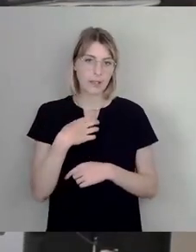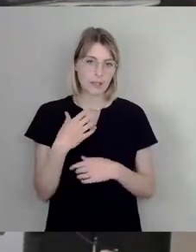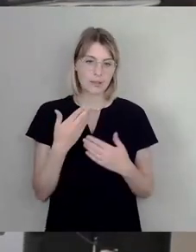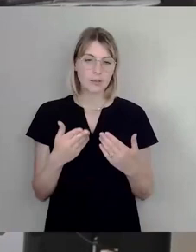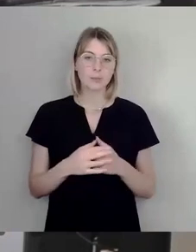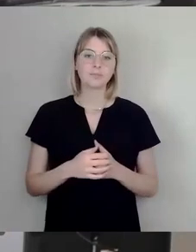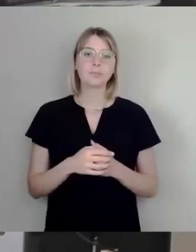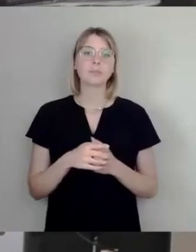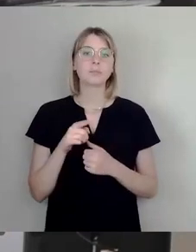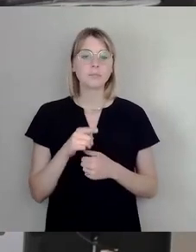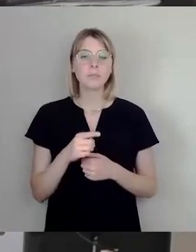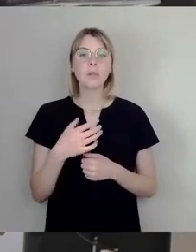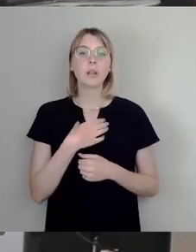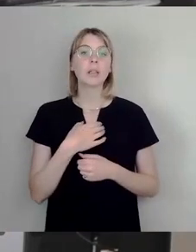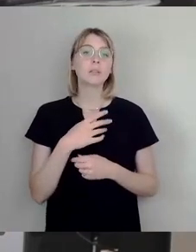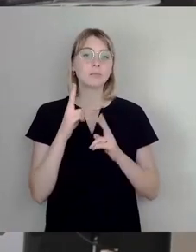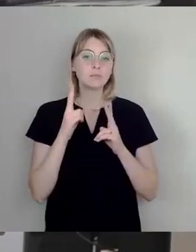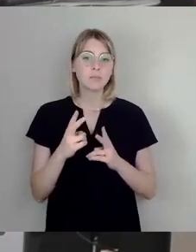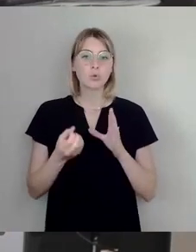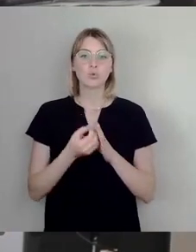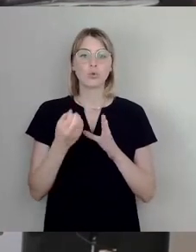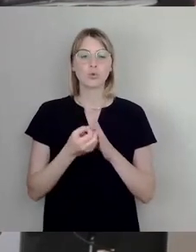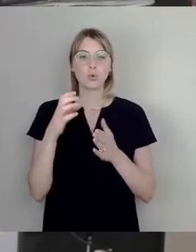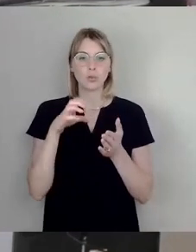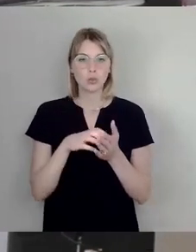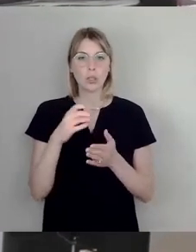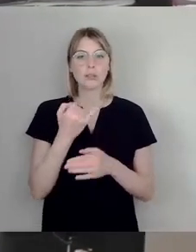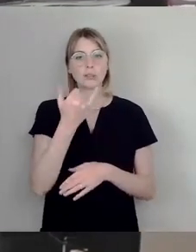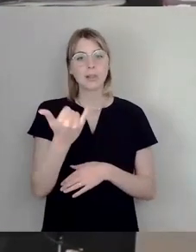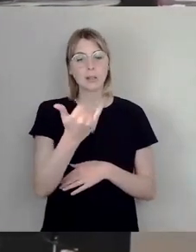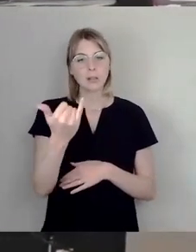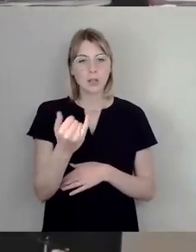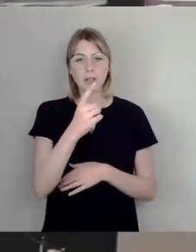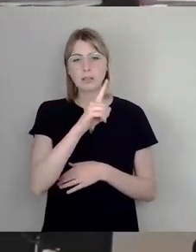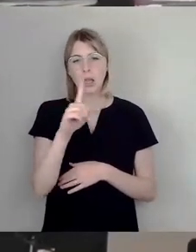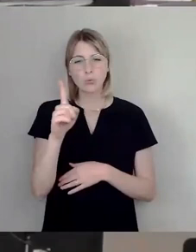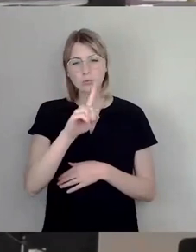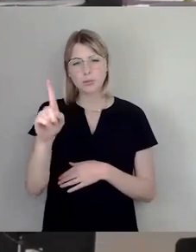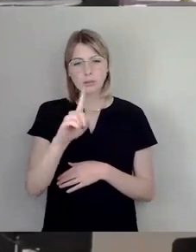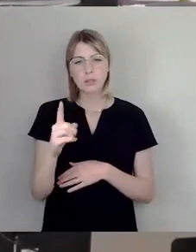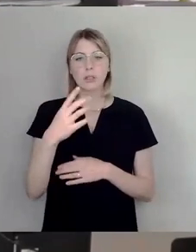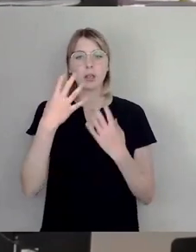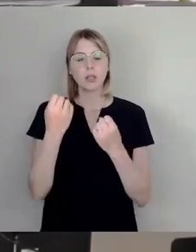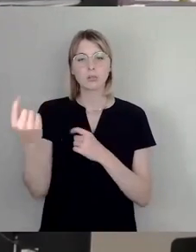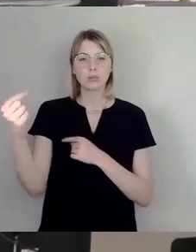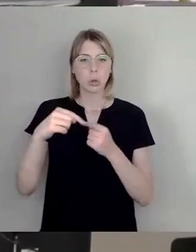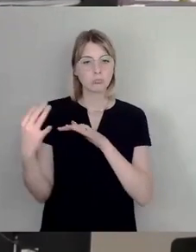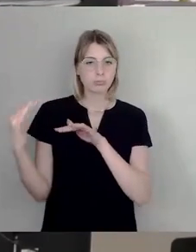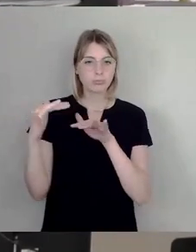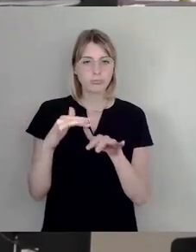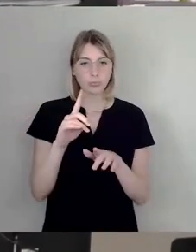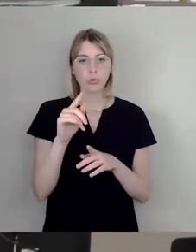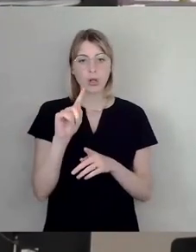Kulturstadt und auch jedes Jahr besuchen uns tausende Gäste und wir verzeichnen auch mittlerweile wieder steigende Übernachtungszahlen